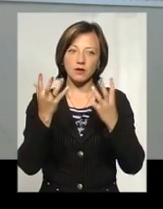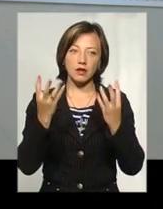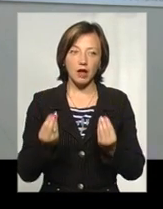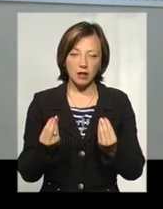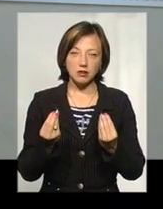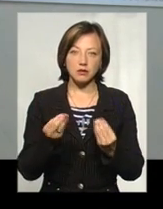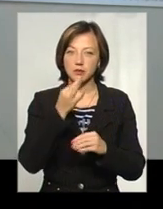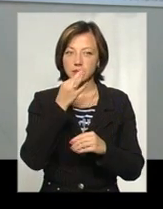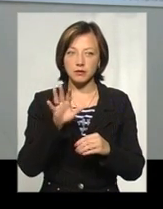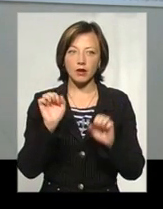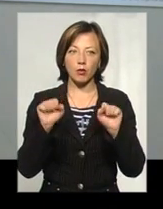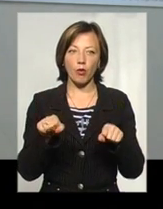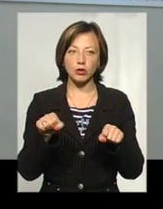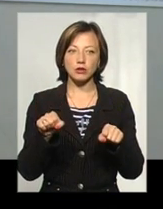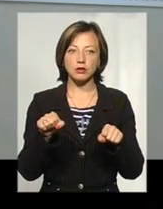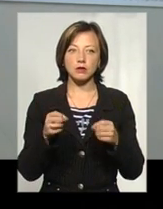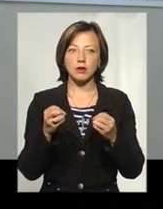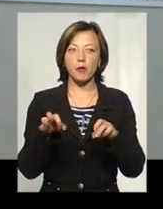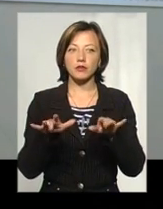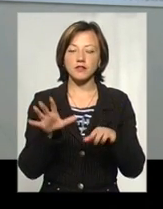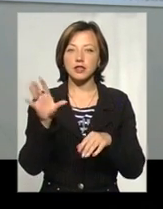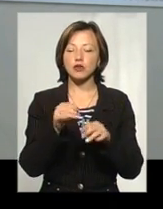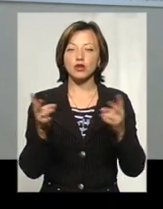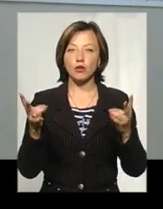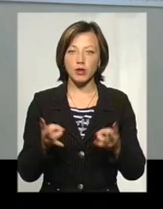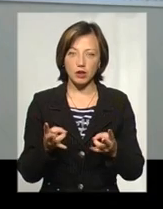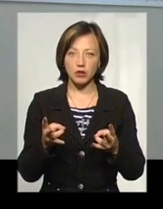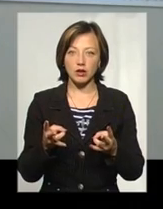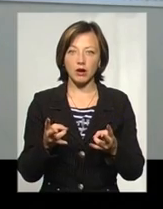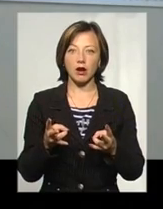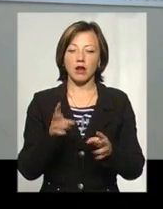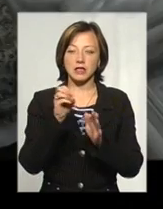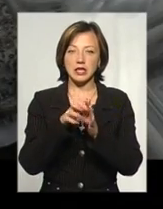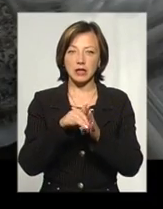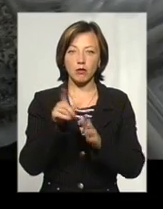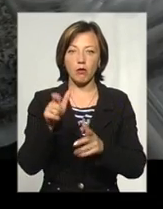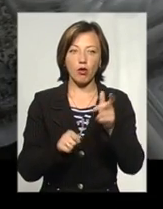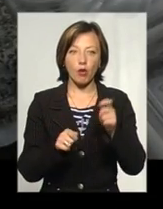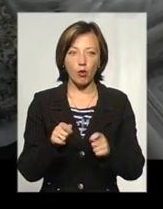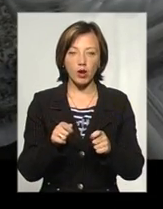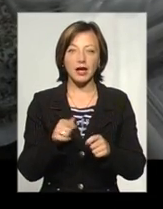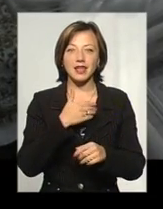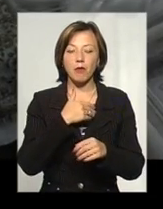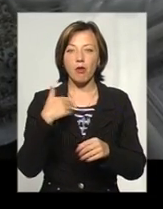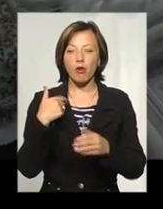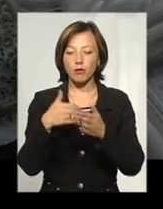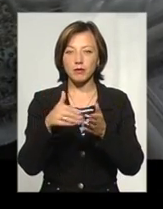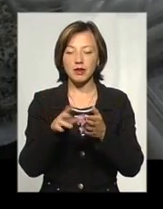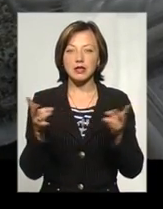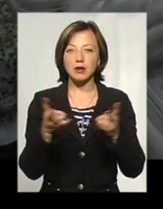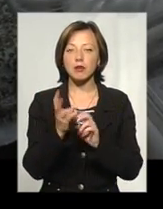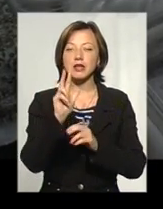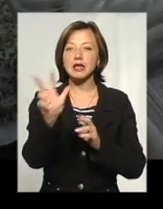хоч день, вона може простерилізувати все, що їй необхідно, стідити молочко. Стіджувати молоко потрібно кожні три